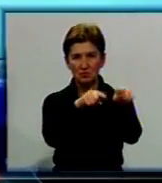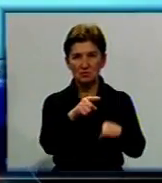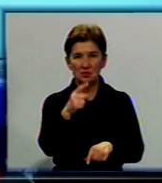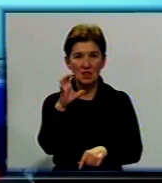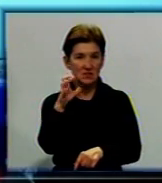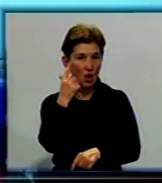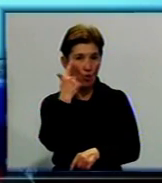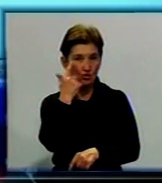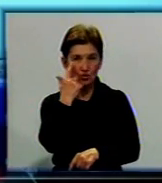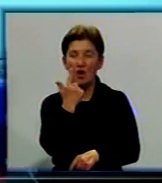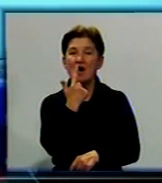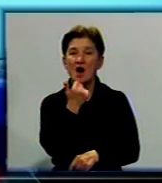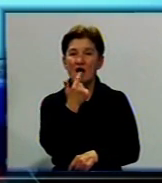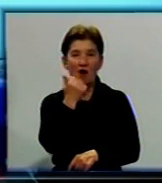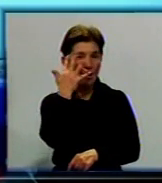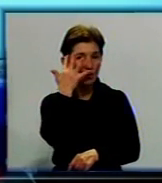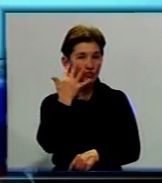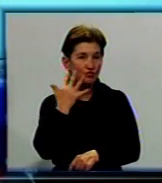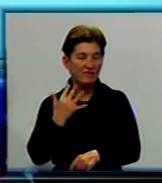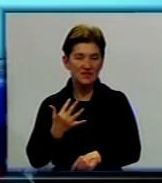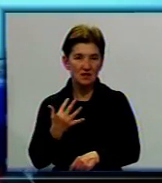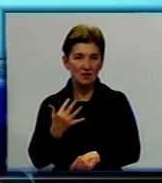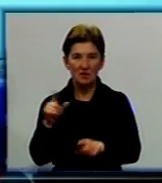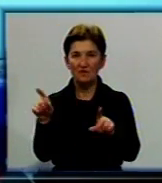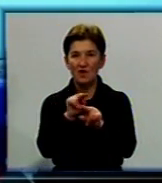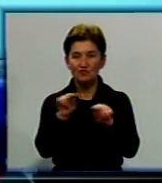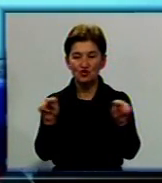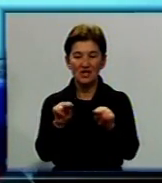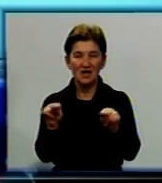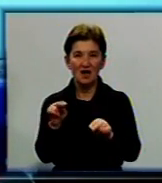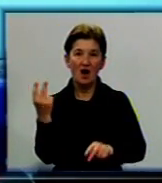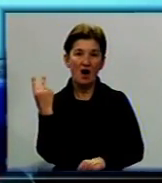очкою. Він сказав, що вчителька англійської